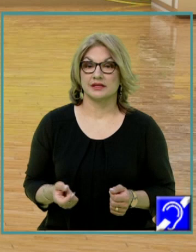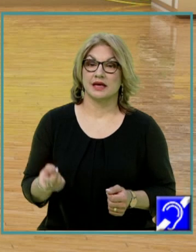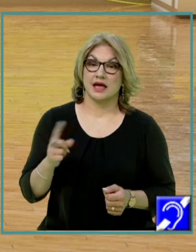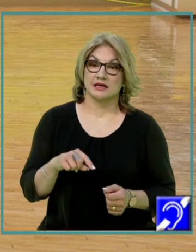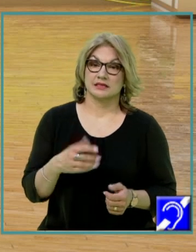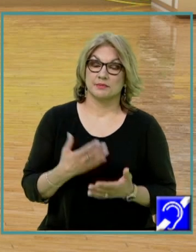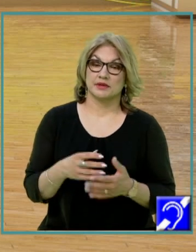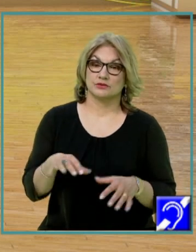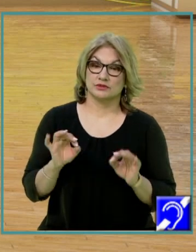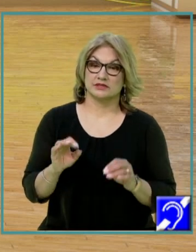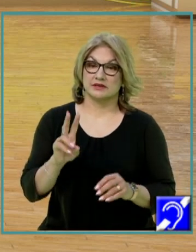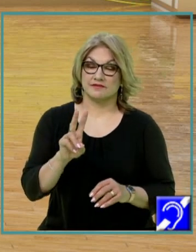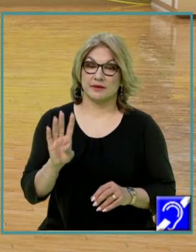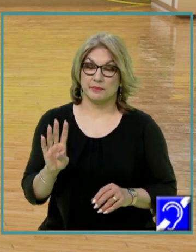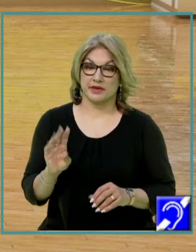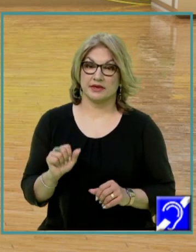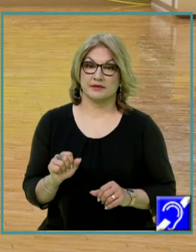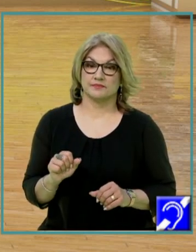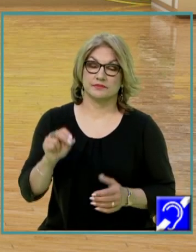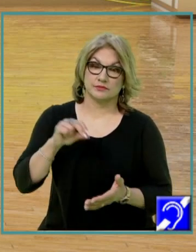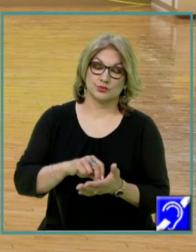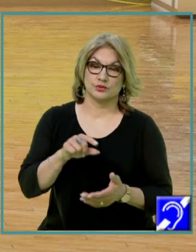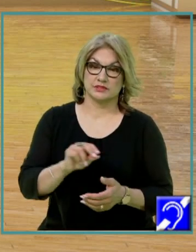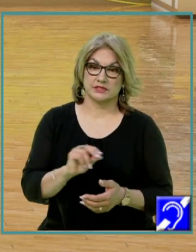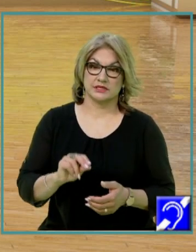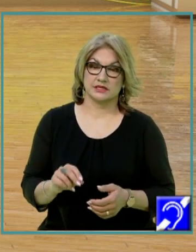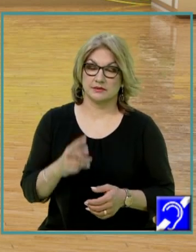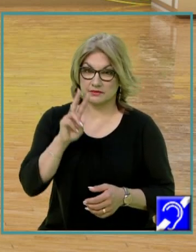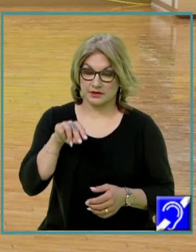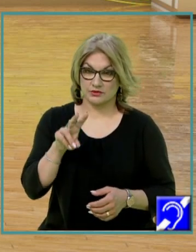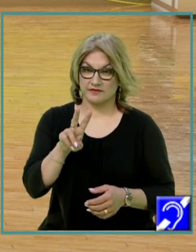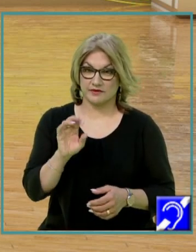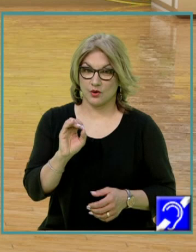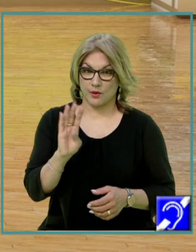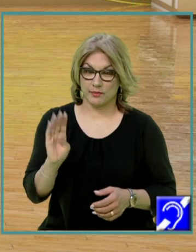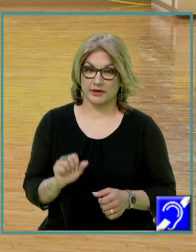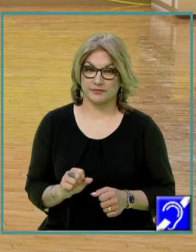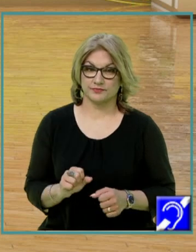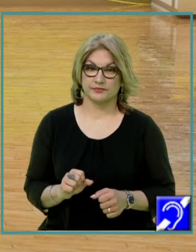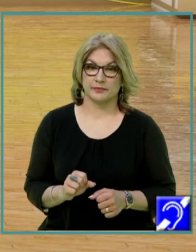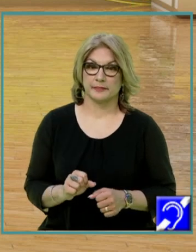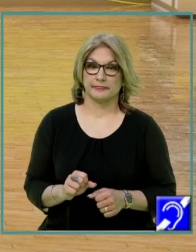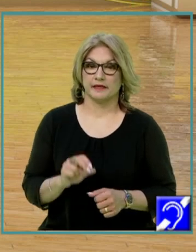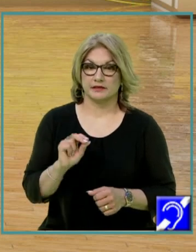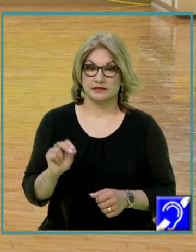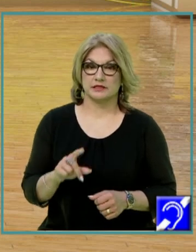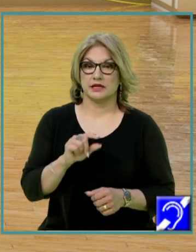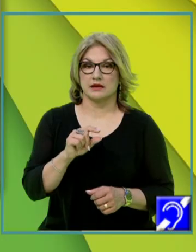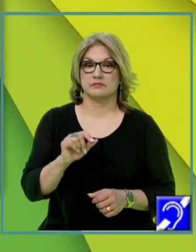pentru a-l determina pe VB, scriem în examen că ne uităm în triunghiul VOB. Și scriem frumos. În triunghiul